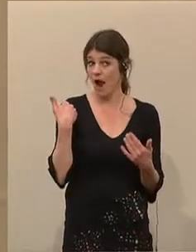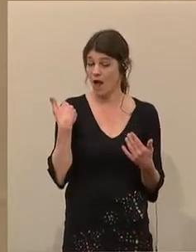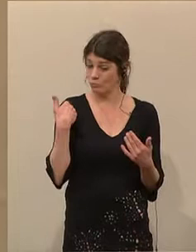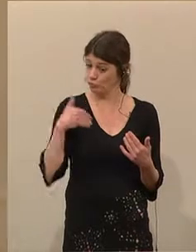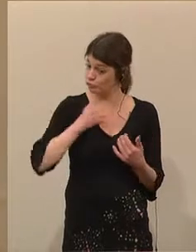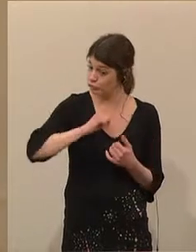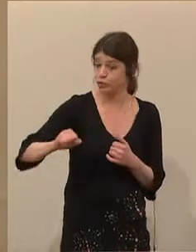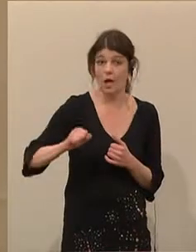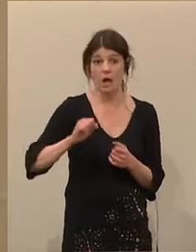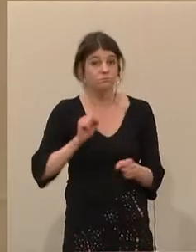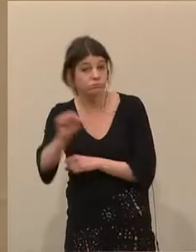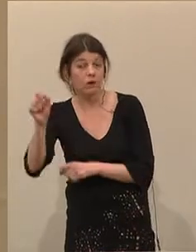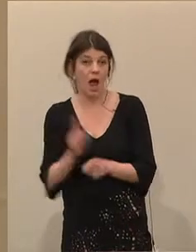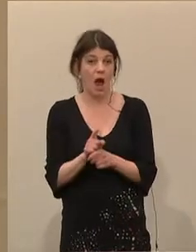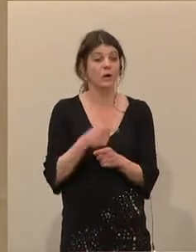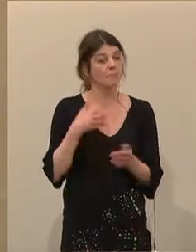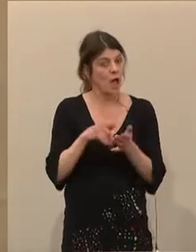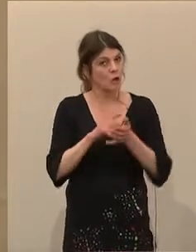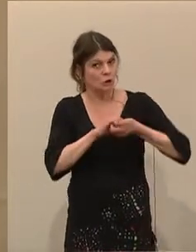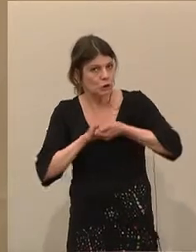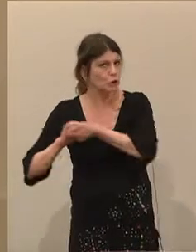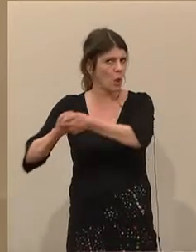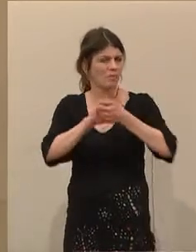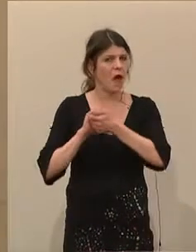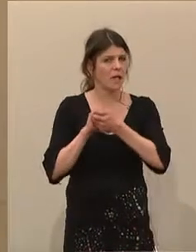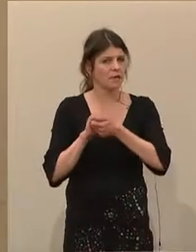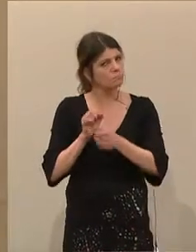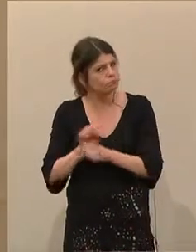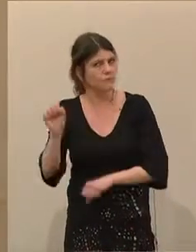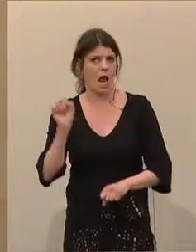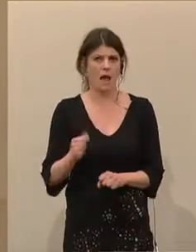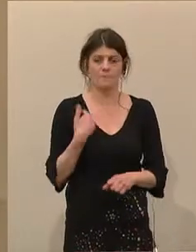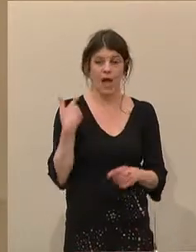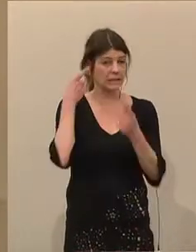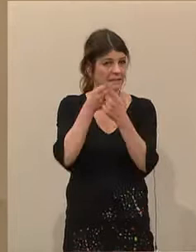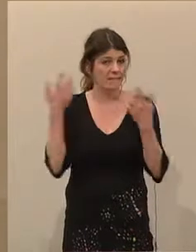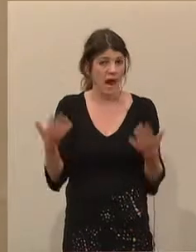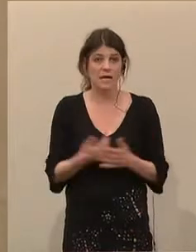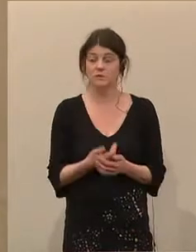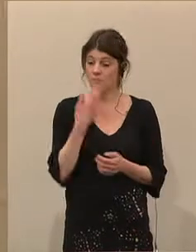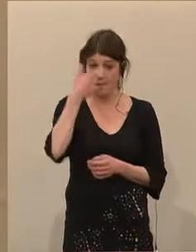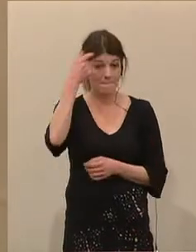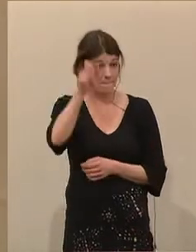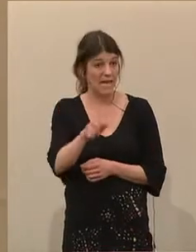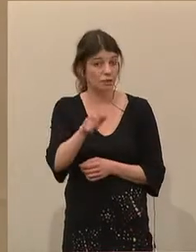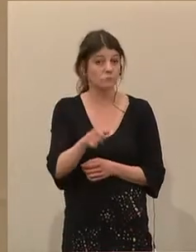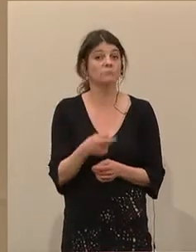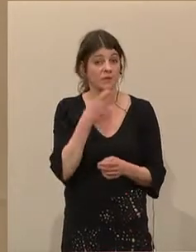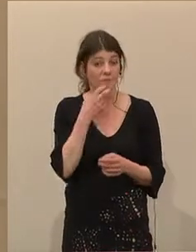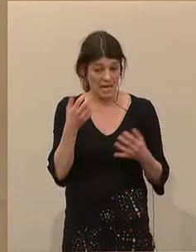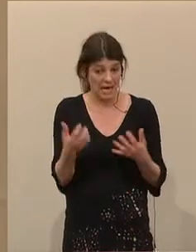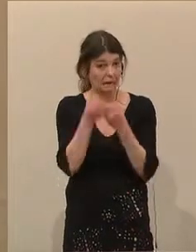zu handeln, dass man hier einen Solidaritätsakt setzen kann. Das Ziel war einerseits, einen Menschen vor dem Schafott